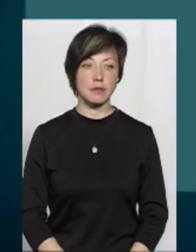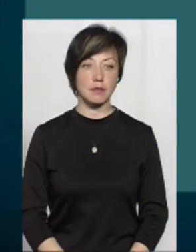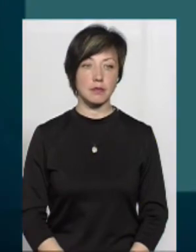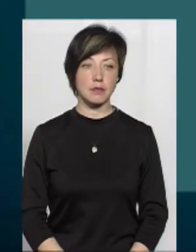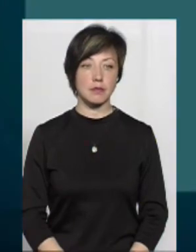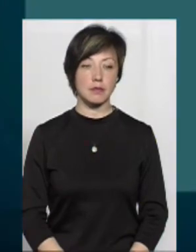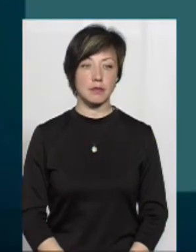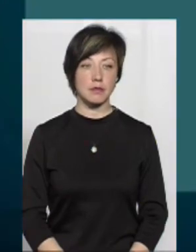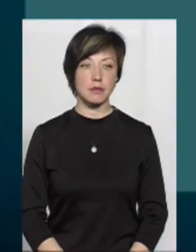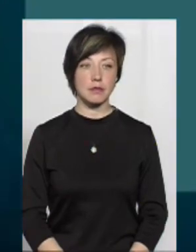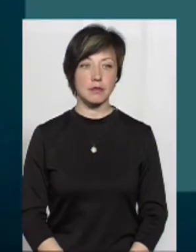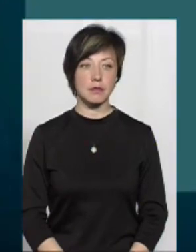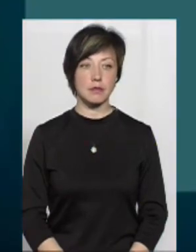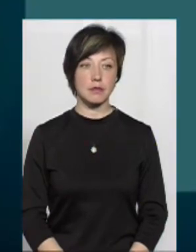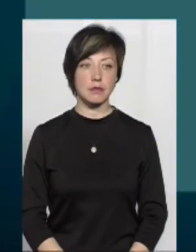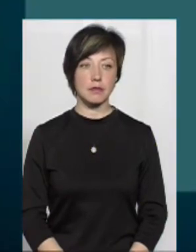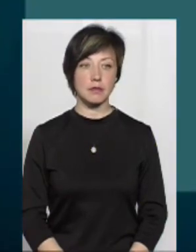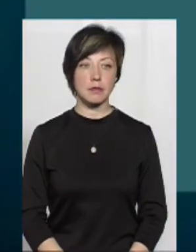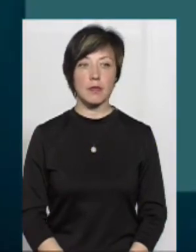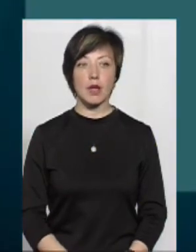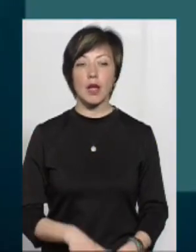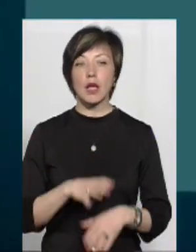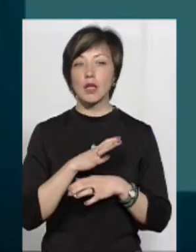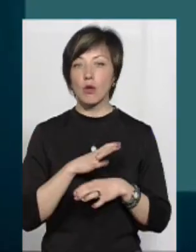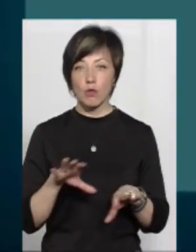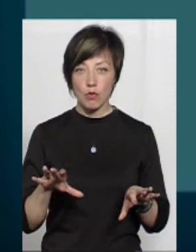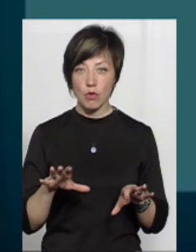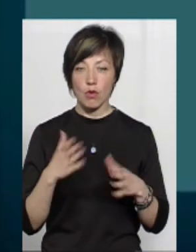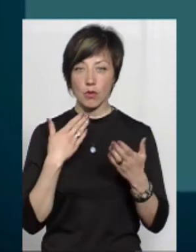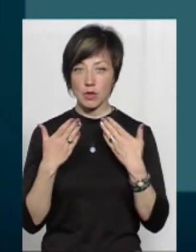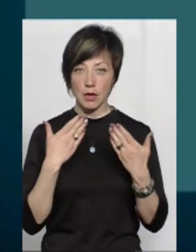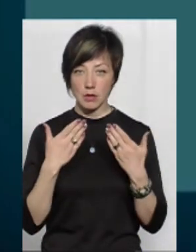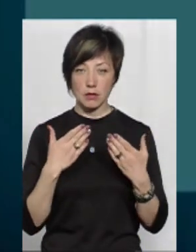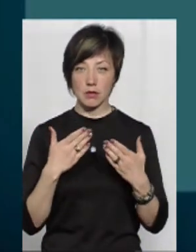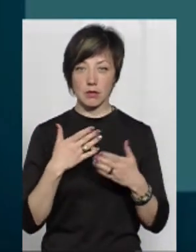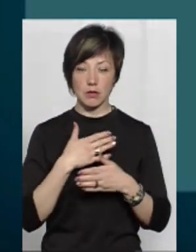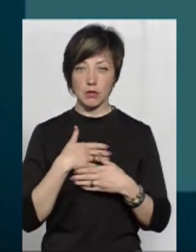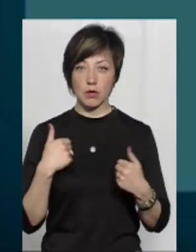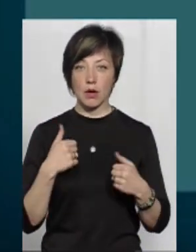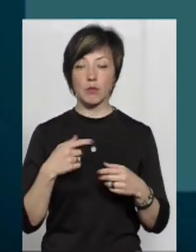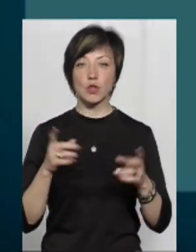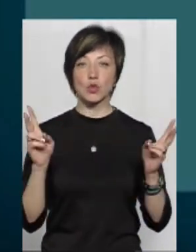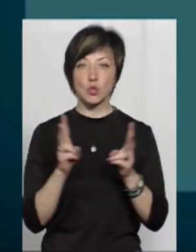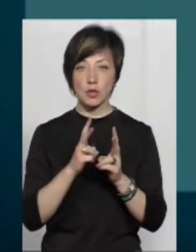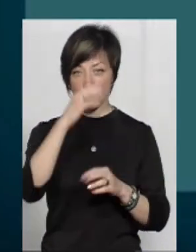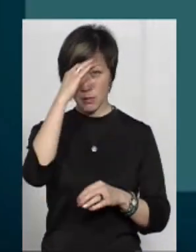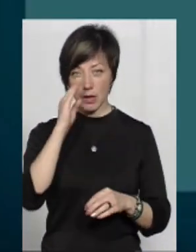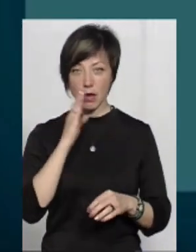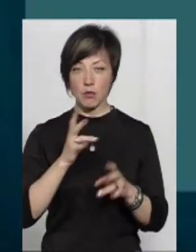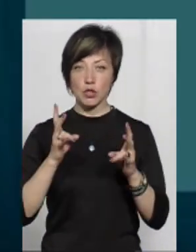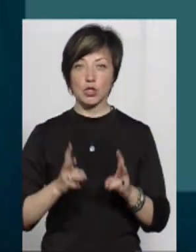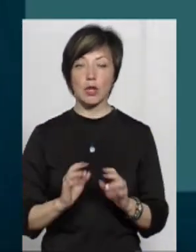Не було і він на контакт не йде. У мене була зустріч з батьками постраждалих учнів.